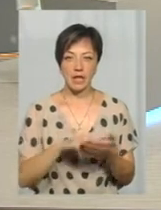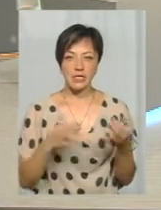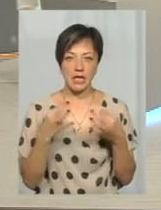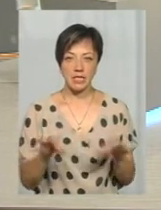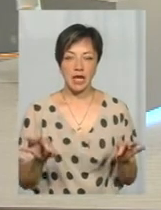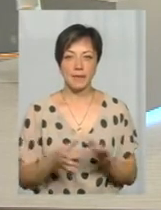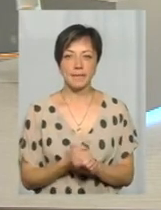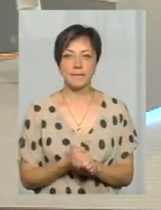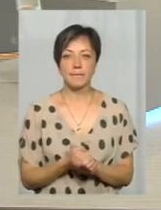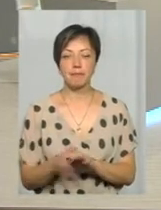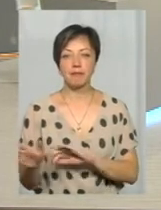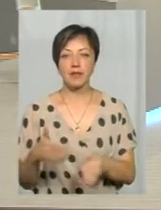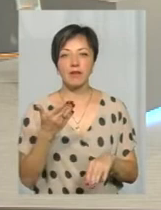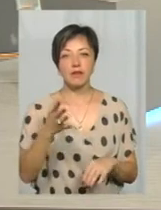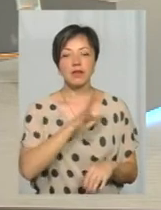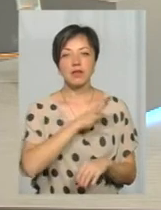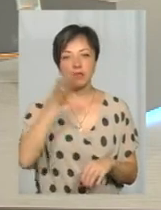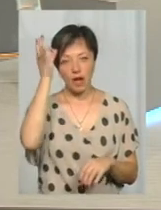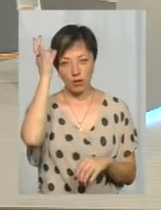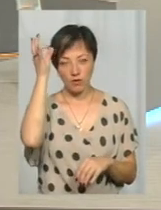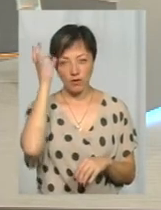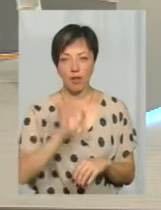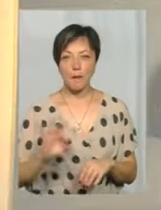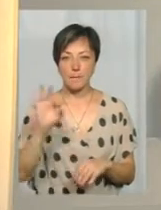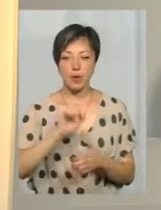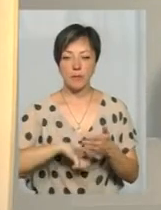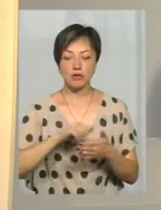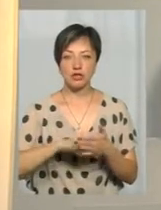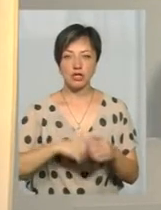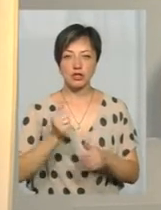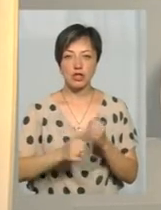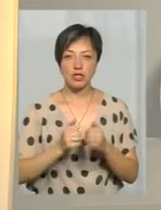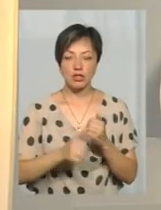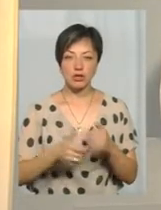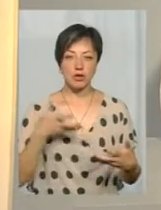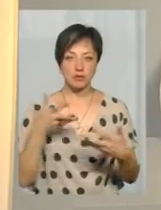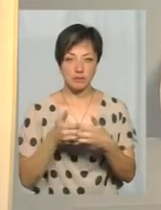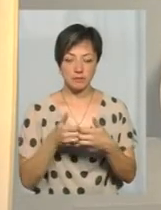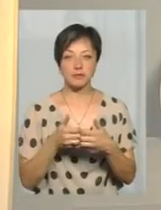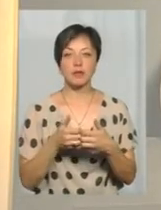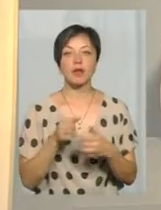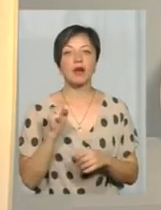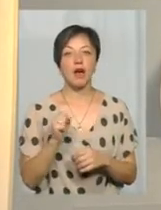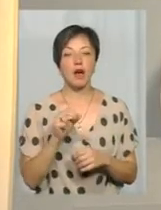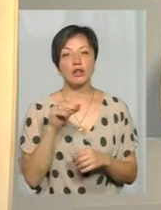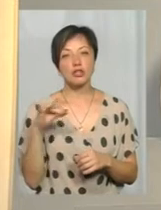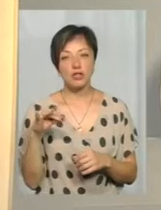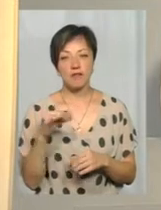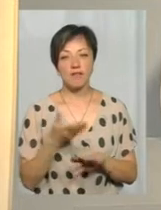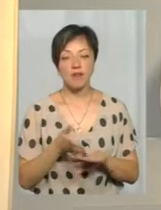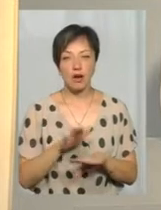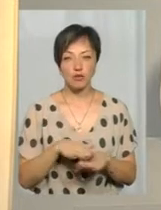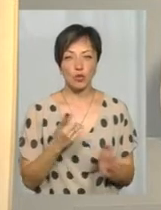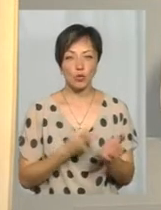Ви вже згадували про причини найчастішого спричинення ДТП. Чи важко